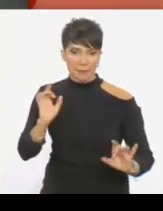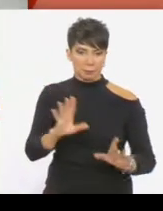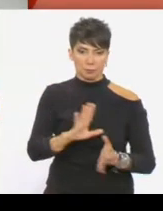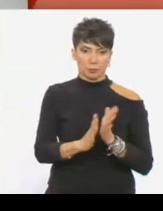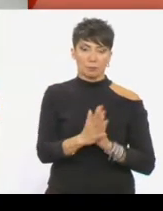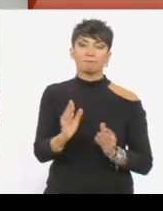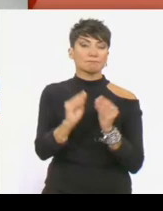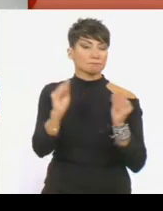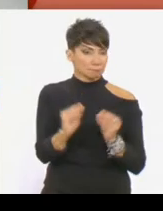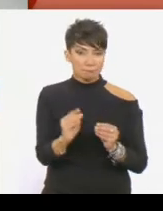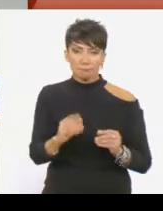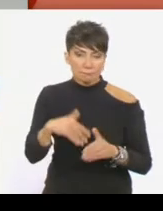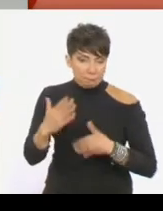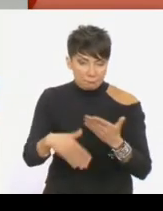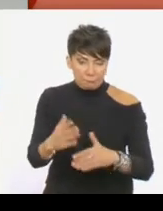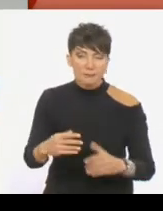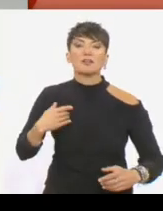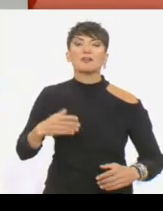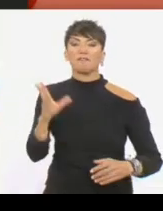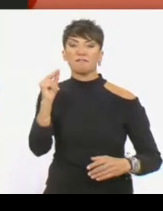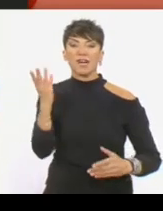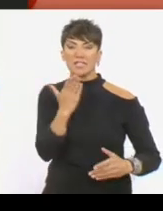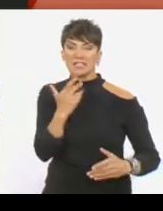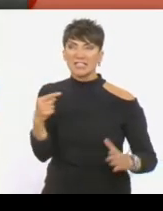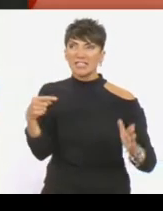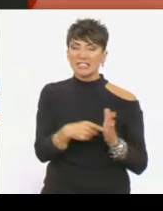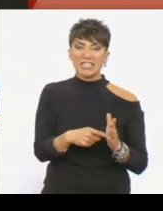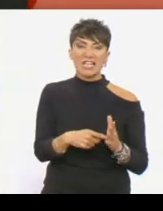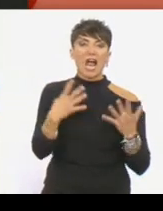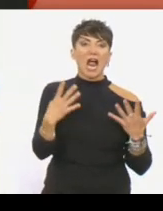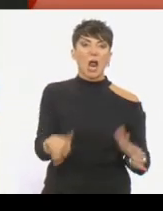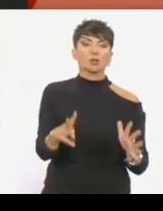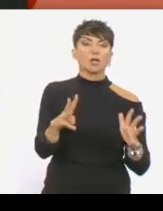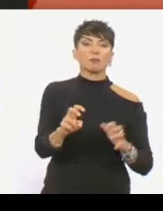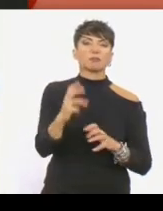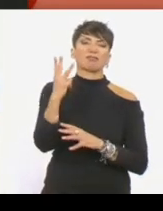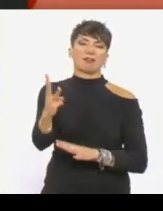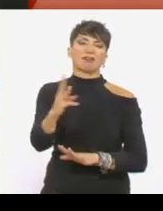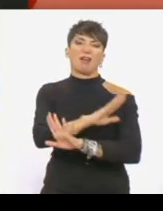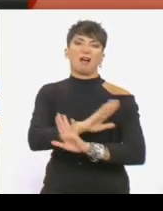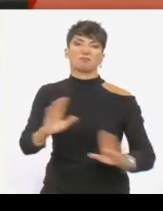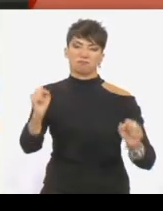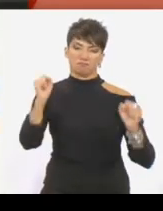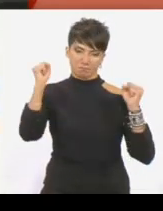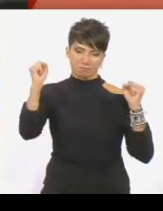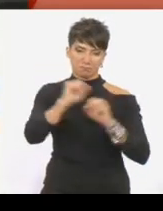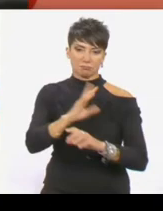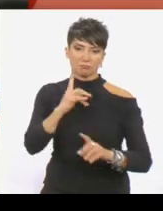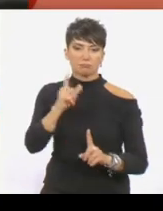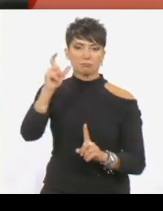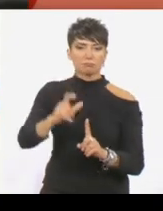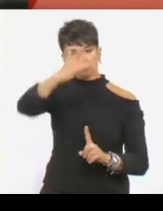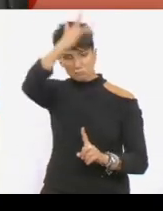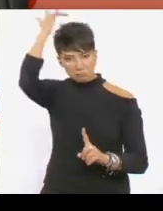Η εξέγερση του Πολυτεχνείου στις 17 Νοεμβρίου του 1973 θα τρακουνήσει στα Αιμελα τη Χούντα και μία εβδομάδα μετά ο ταξίερχος